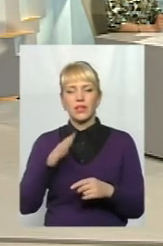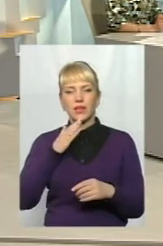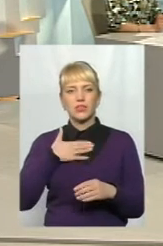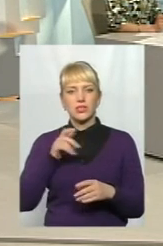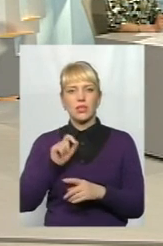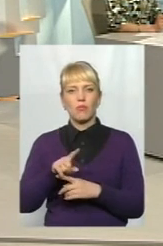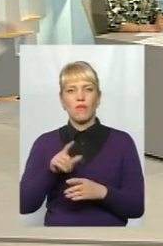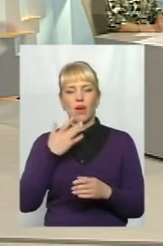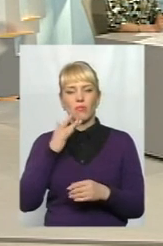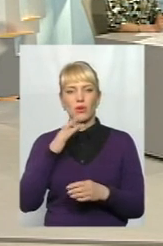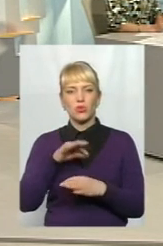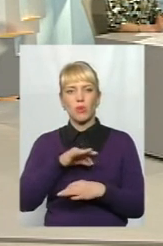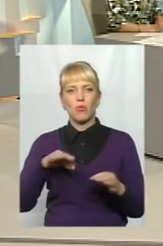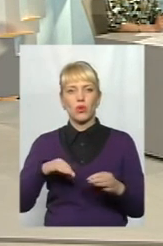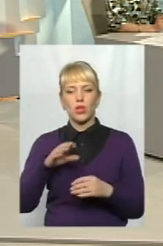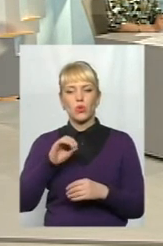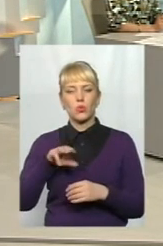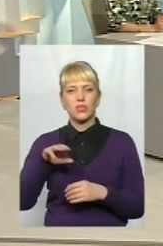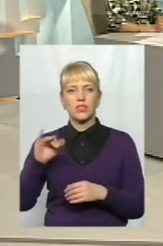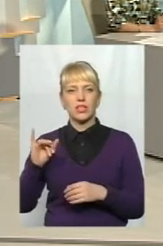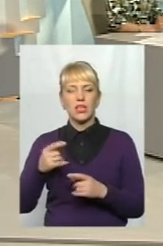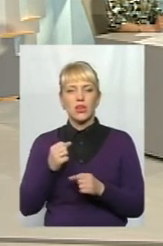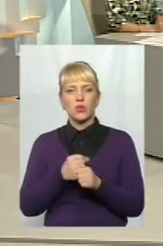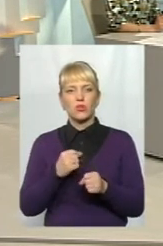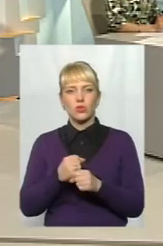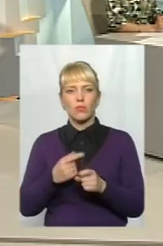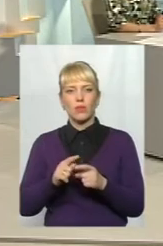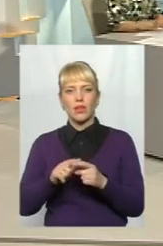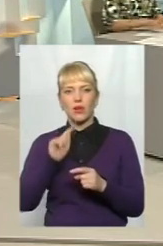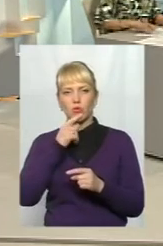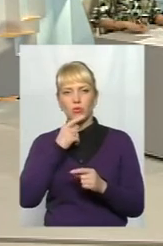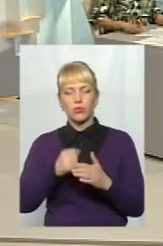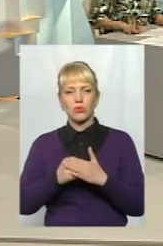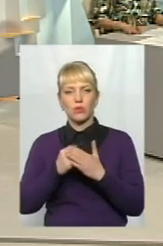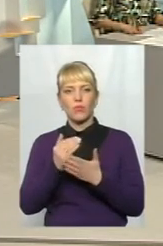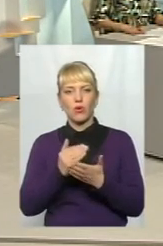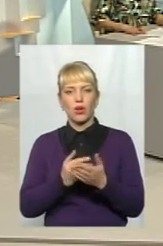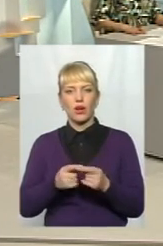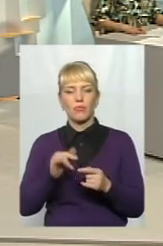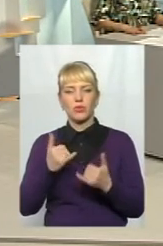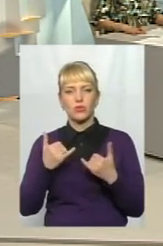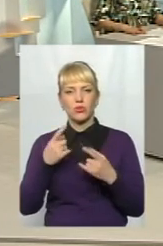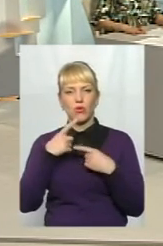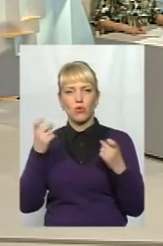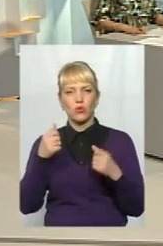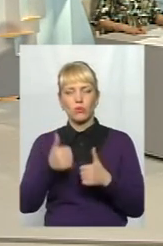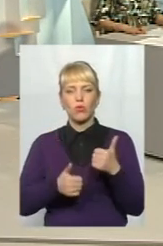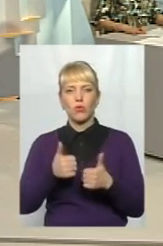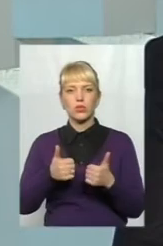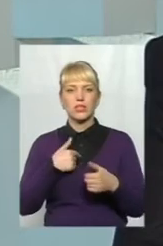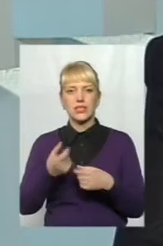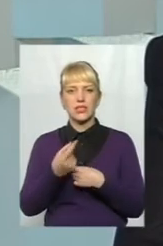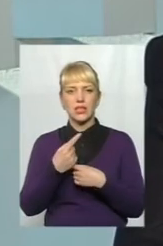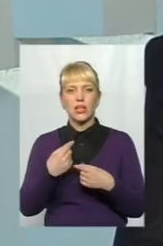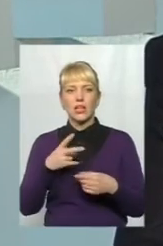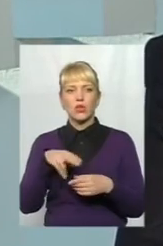американський проєкт ЮСІДІ розробив техніко-економічне оборотування цього проєкту. Ми, власне, зараз оголошуємо конкурс і ставимо собі завдання до